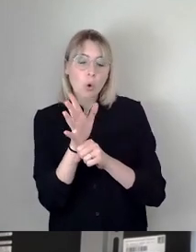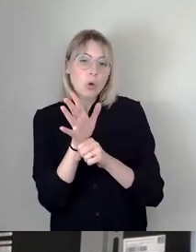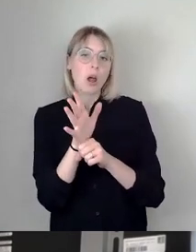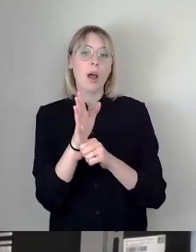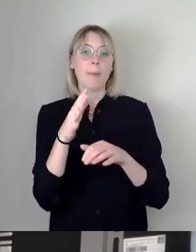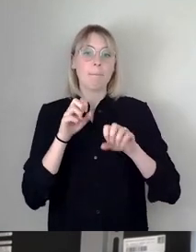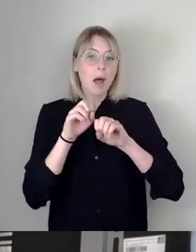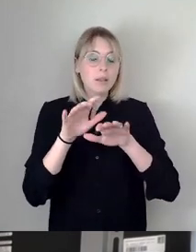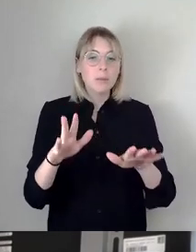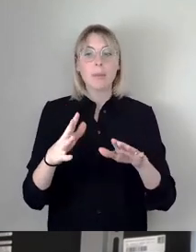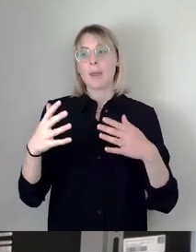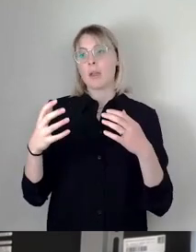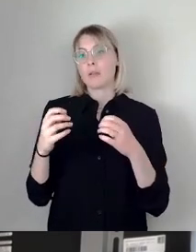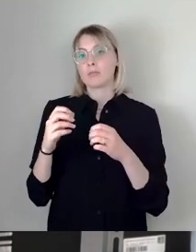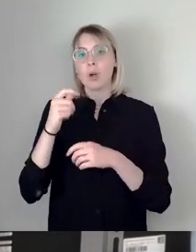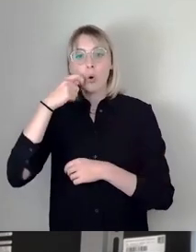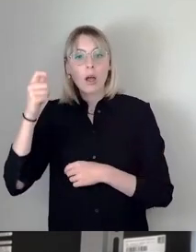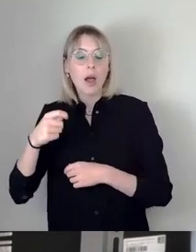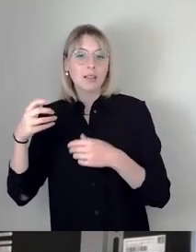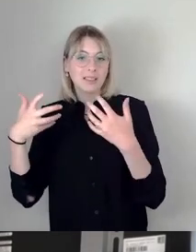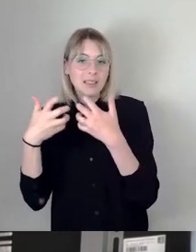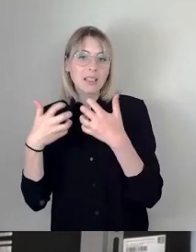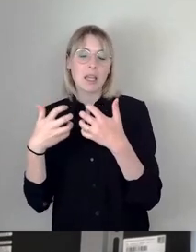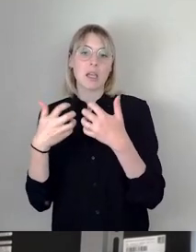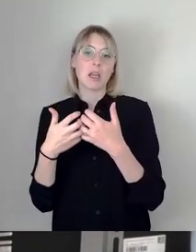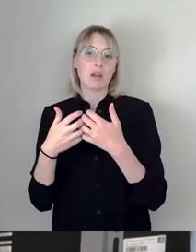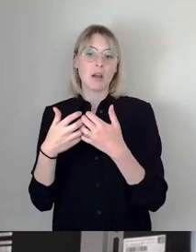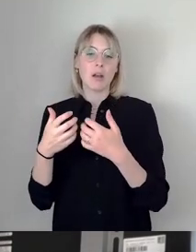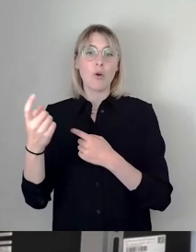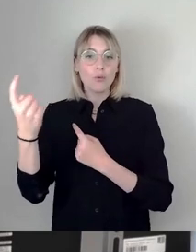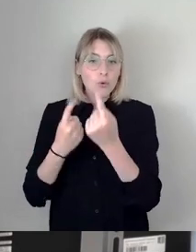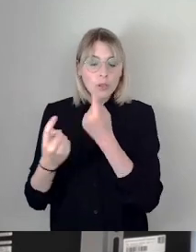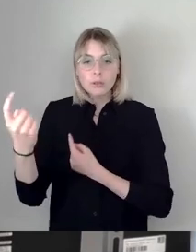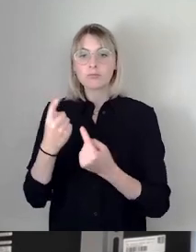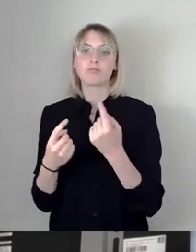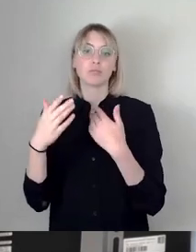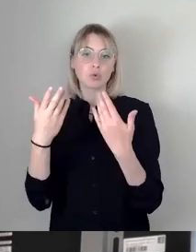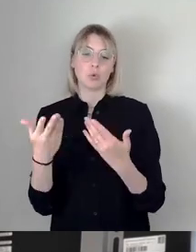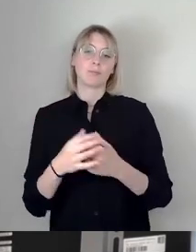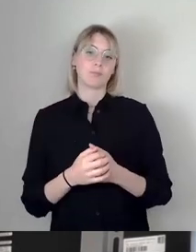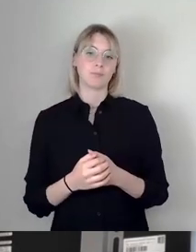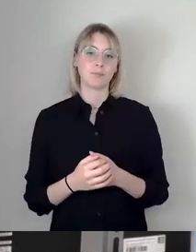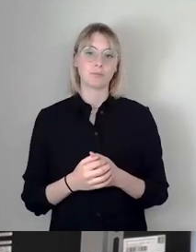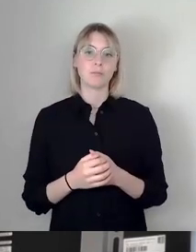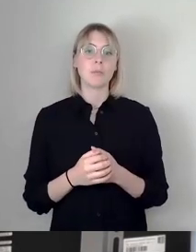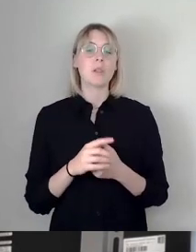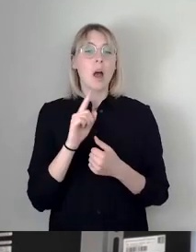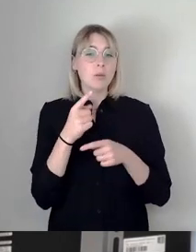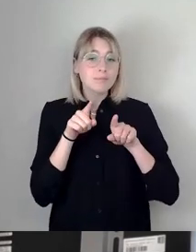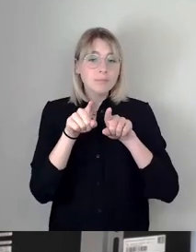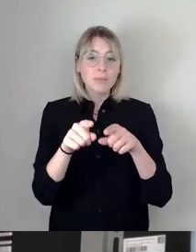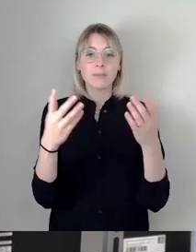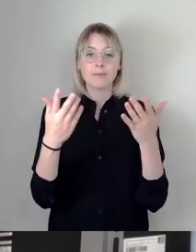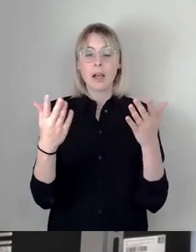damit verbundenen Strom von Kriegsflüchtlingen. Gleichzeitig hat uns die Energiekrise unsere